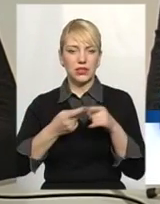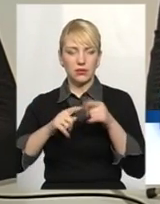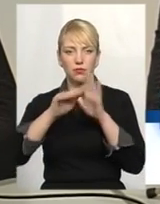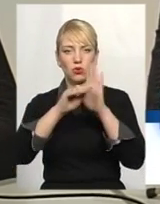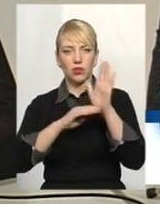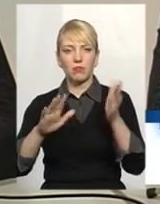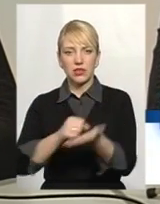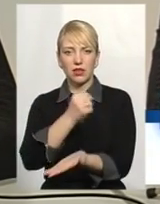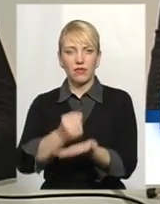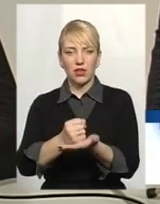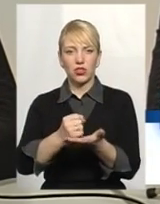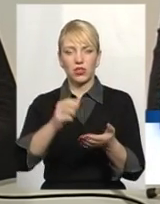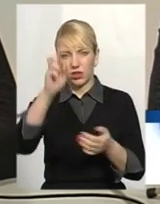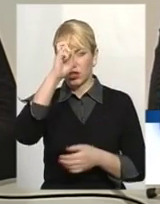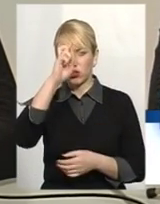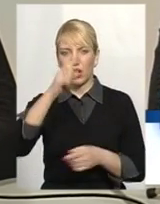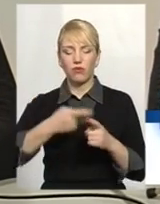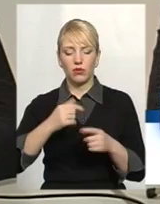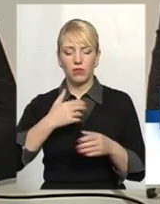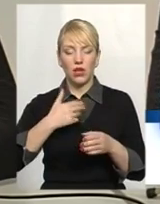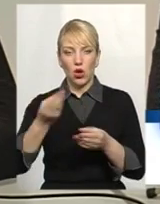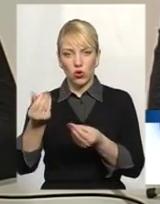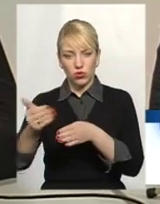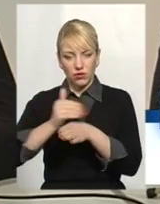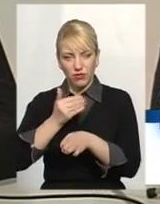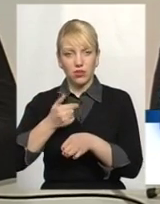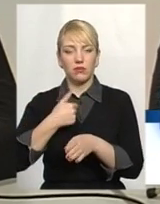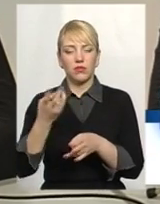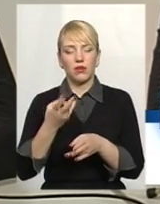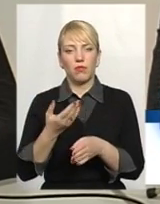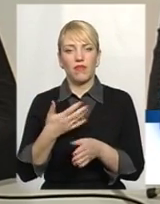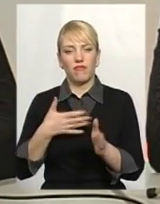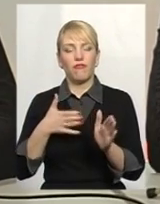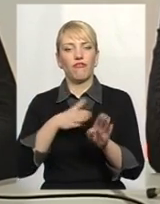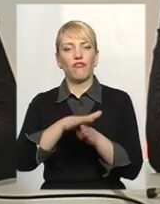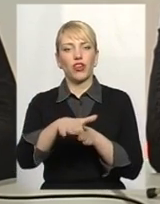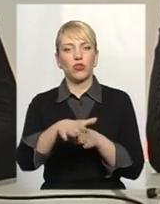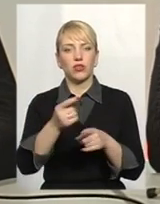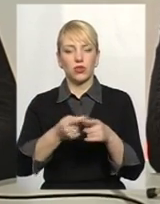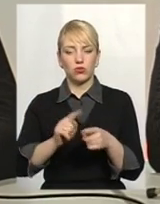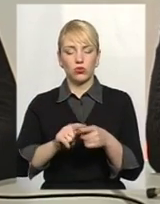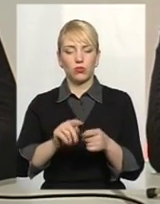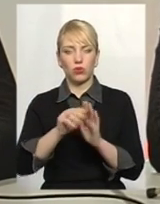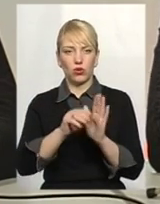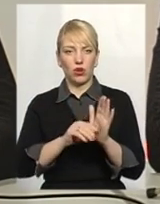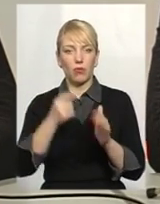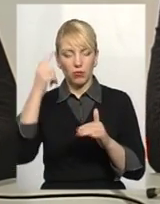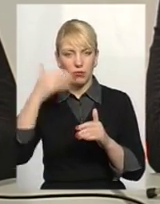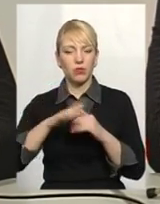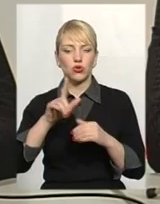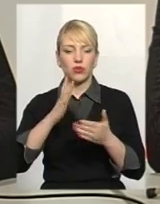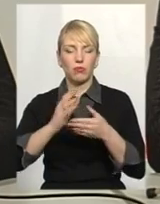державою, і виділені на це кошти, і ми ці роботи повинні виконати. Ми розуміємо проблему на сьогодні з пенсіями і так далі, але є